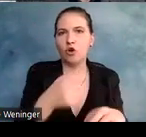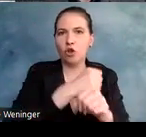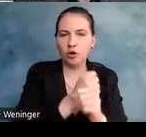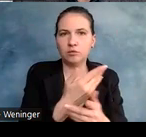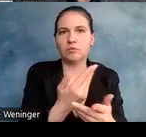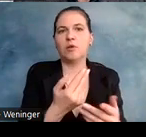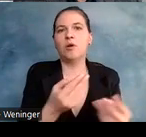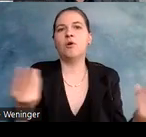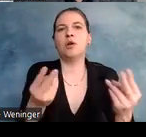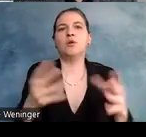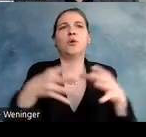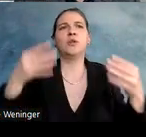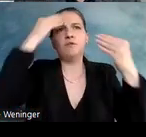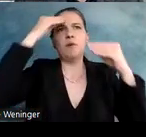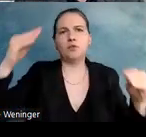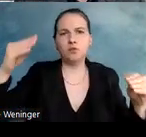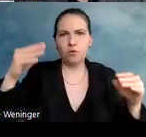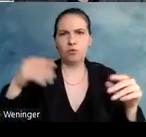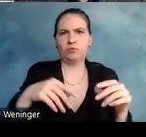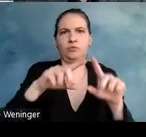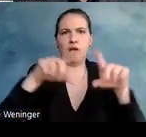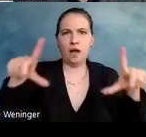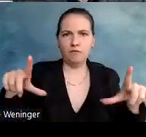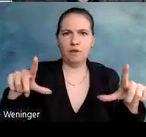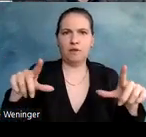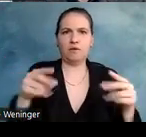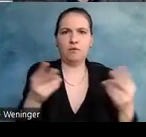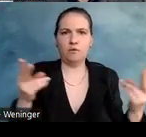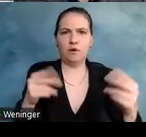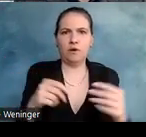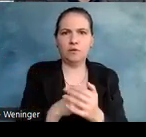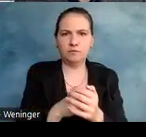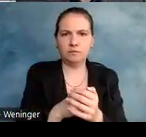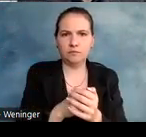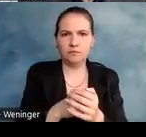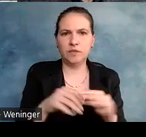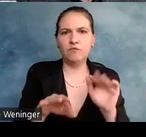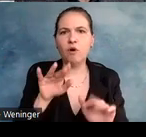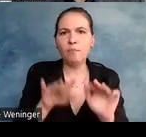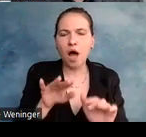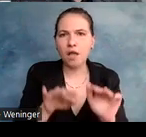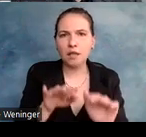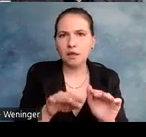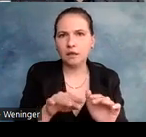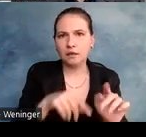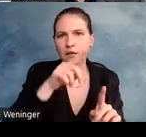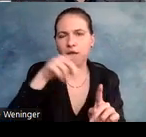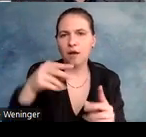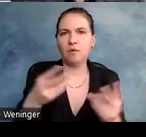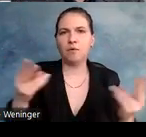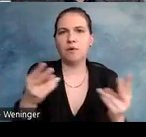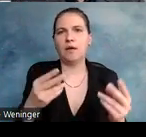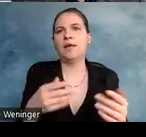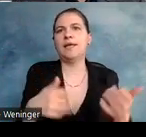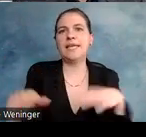größere Infografik oder UML-Diagramme in der Informatik oder chemische Modelle, wenn ich